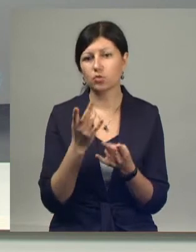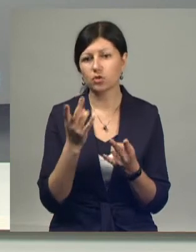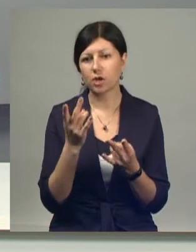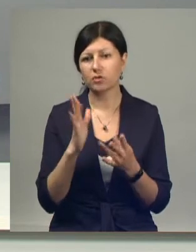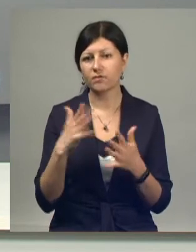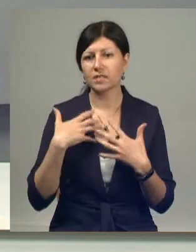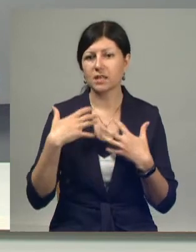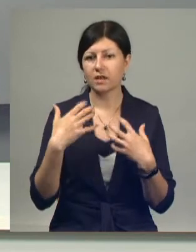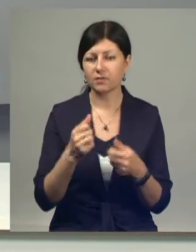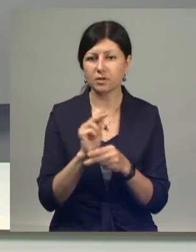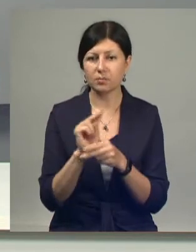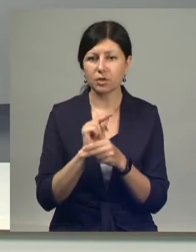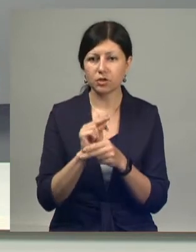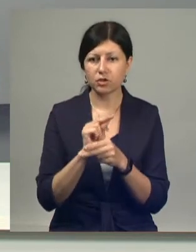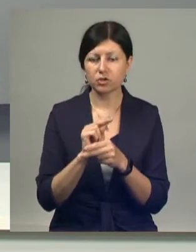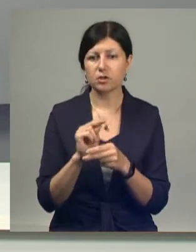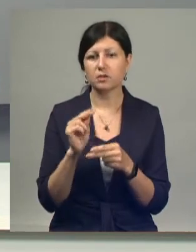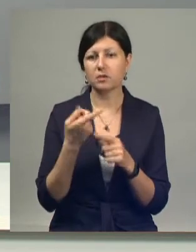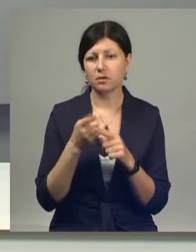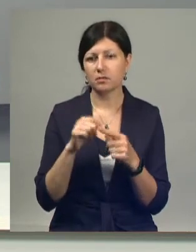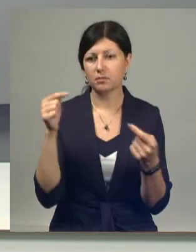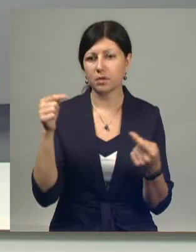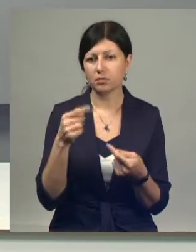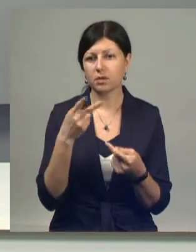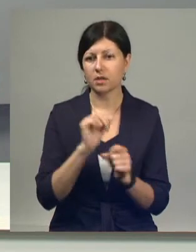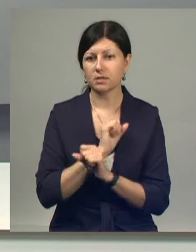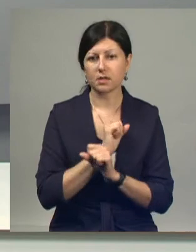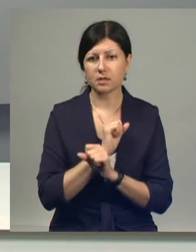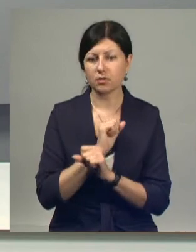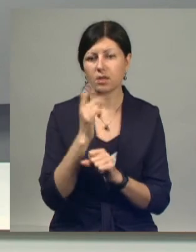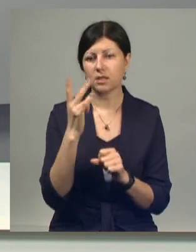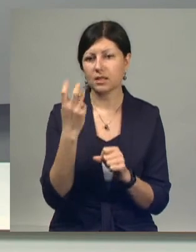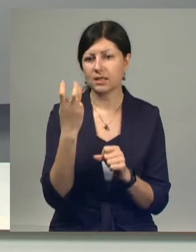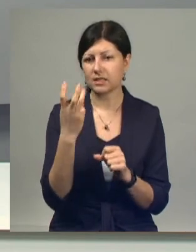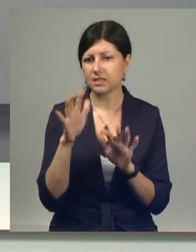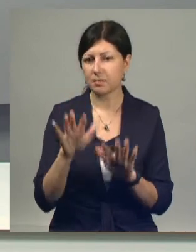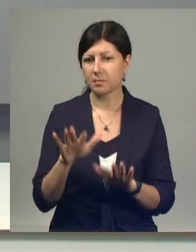в оздоровительном лечении, идеальные кандидаты для отдыха в санатории на 300 мест, по мнению главы региона.